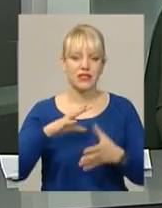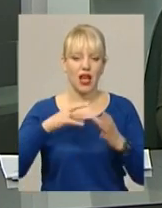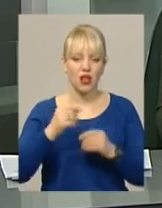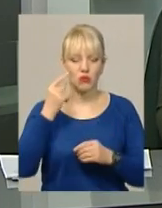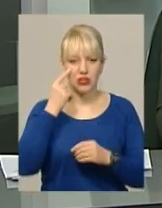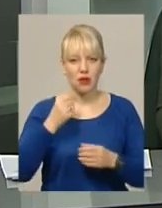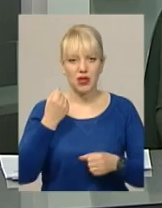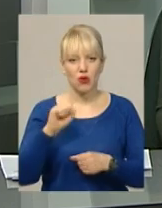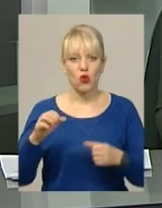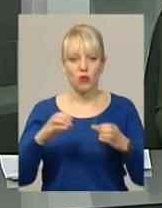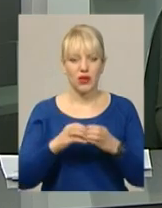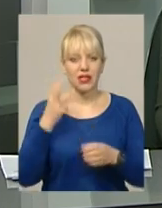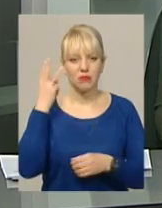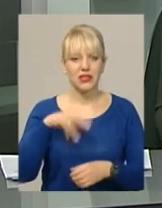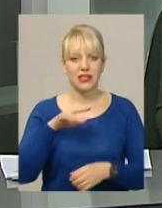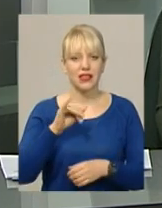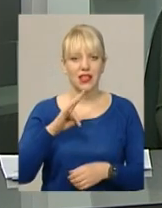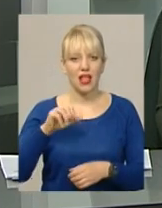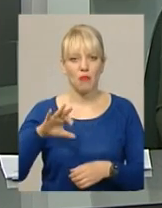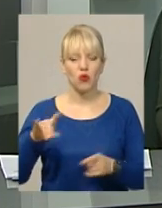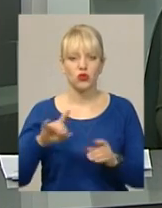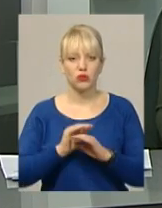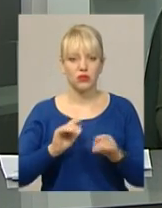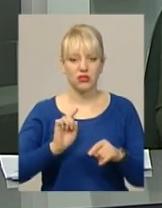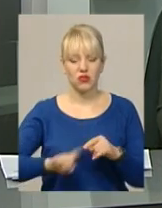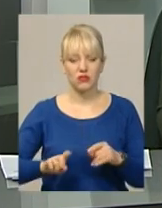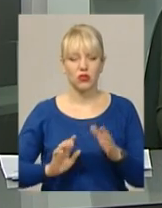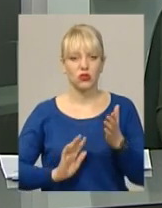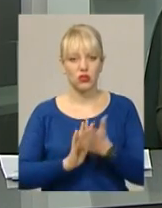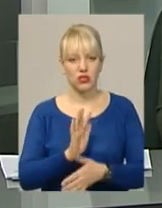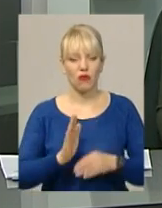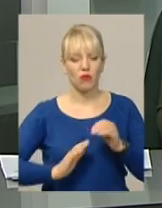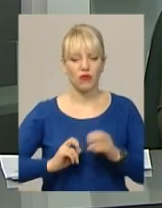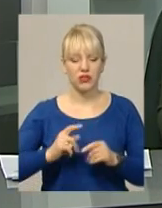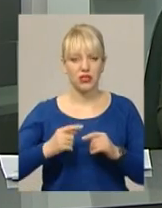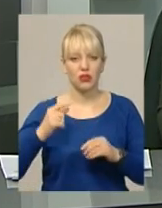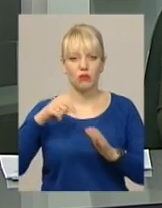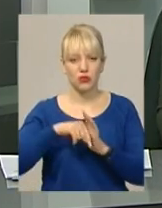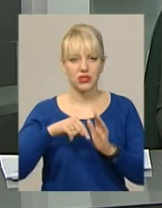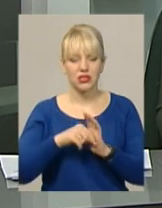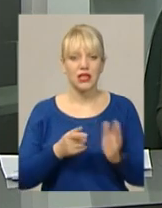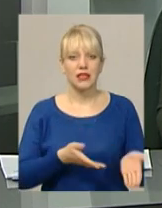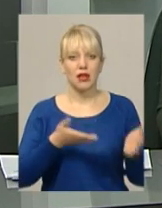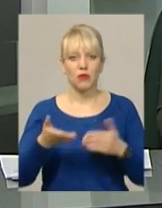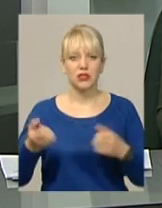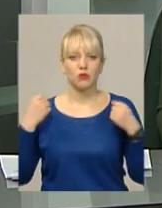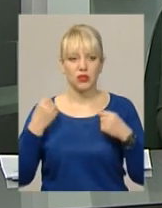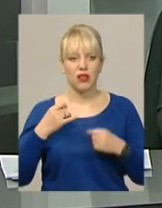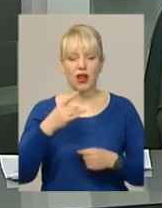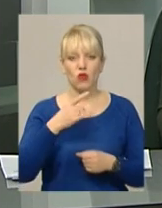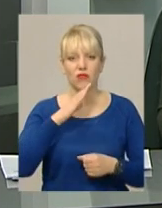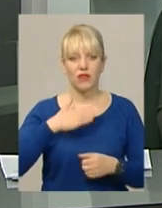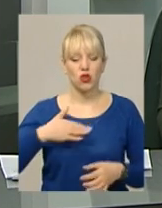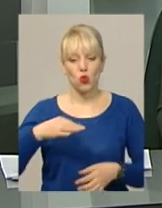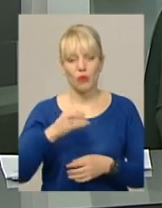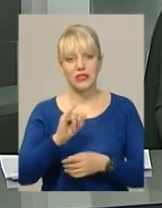перемогла команда «Хмельницького Динамо». А щоб діти швидше зростали, в професійному сенсі на змагання запросили спортсменів з районів нашої області